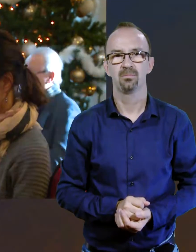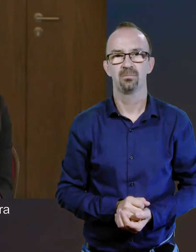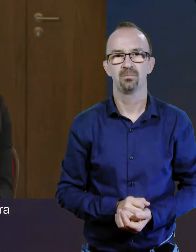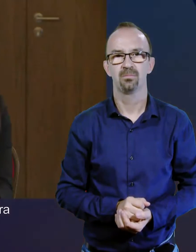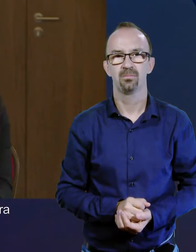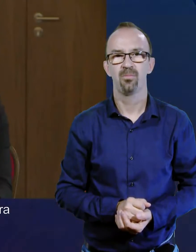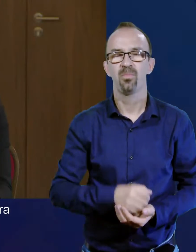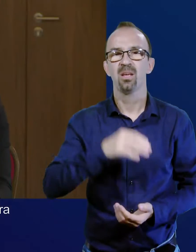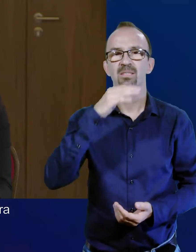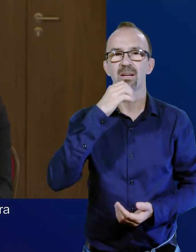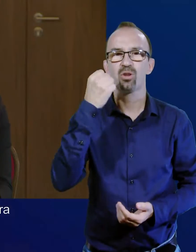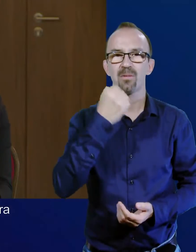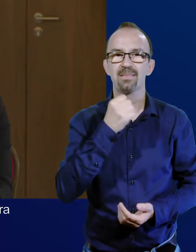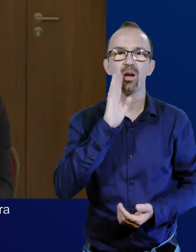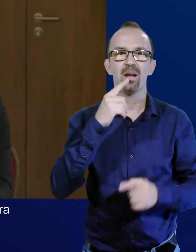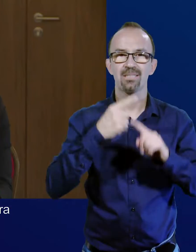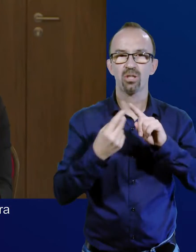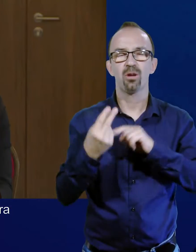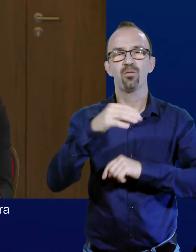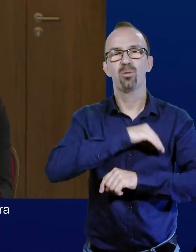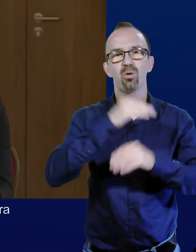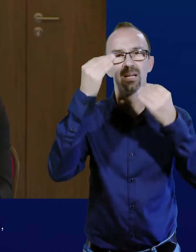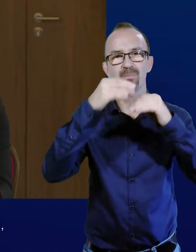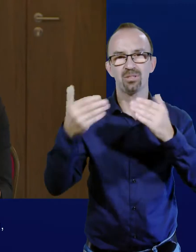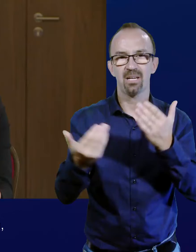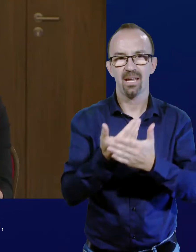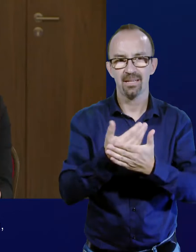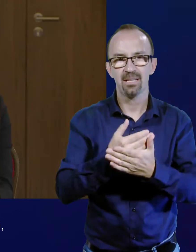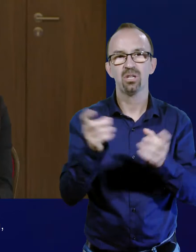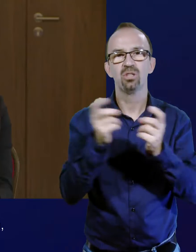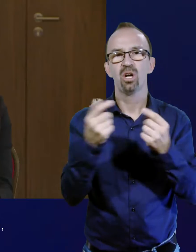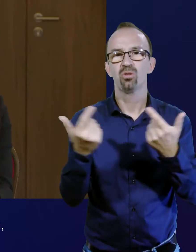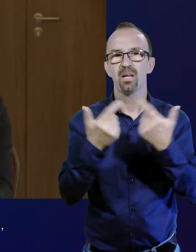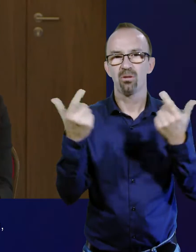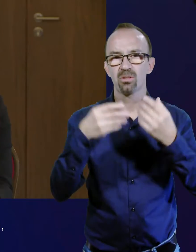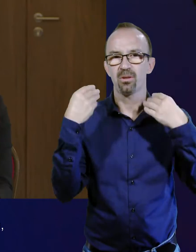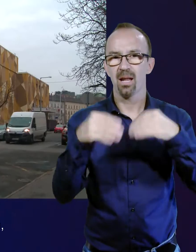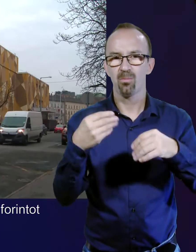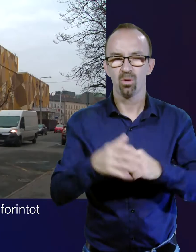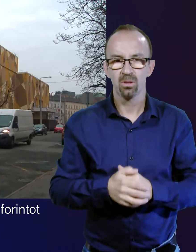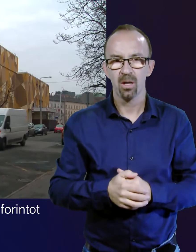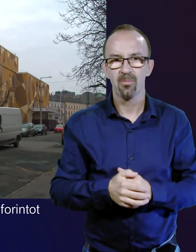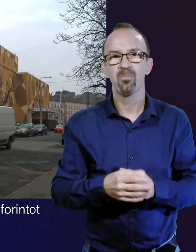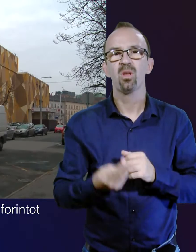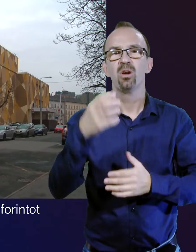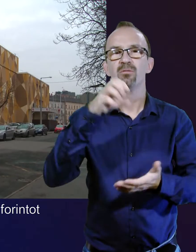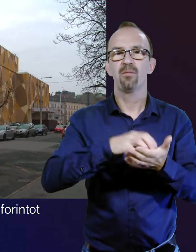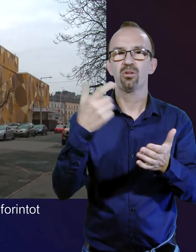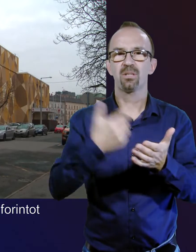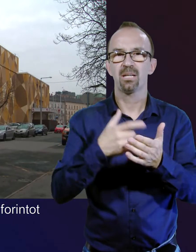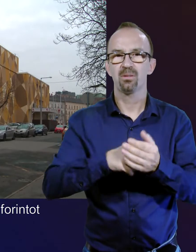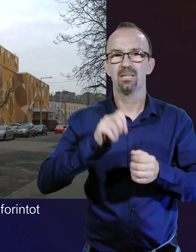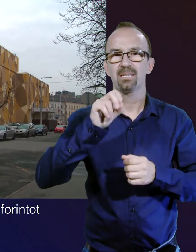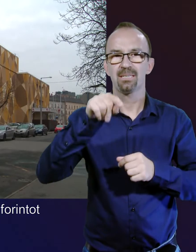Szalai Bobrovnicki Alekszandra főpolgármester helyettes a sajtótájékoztatón elmondta, hogy a főváros 2013